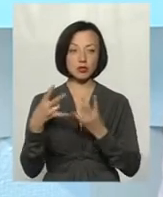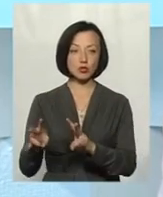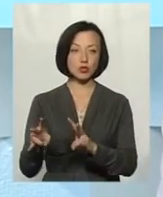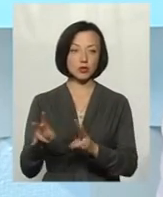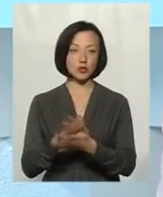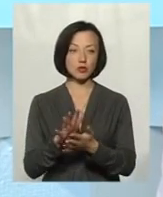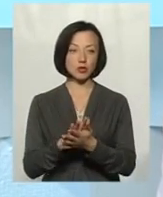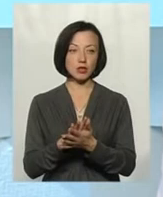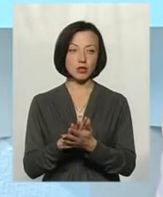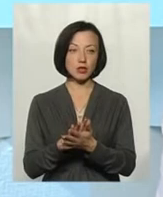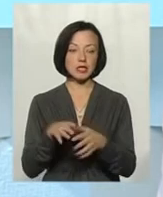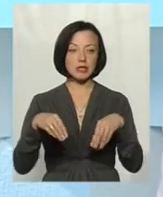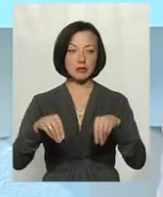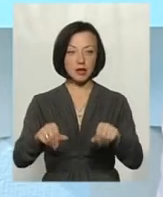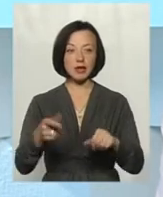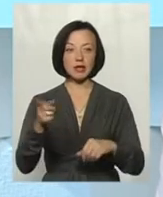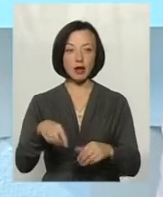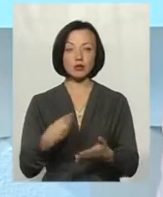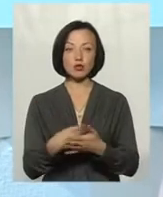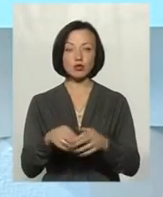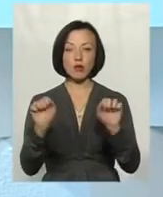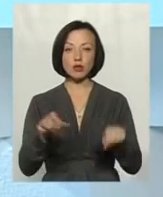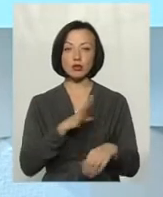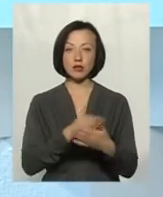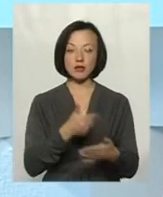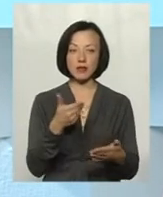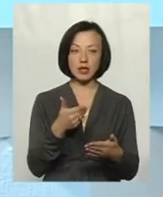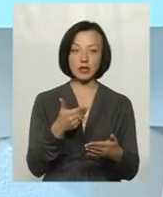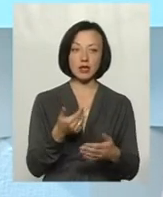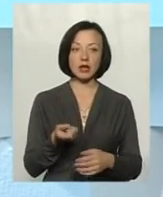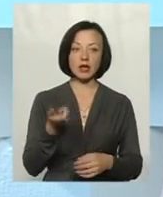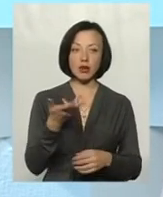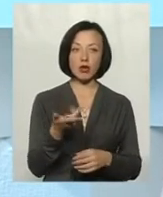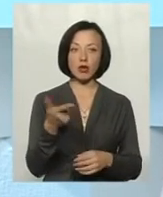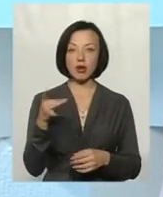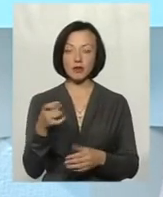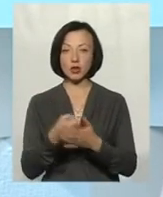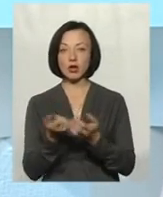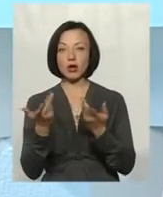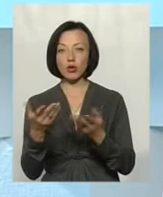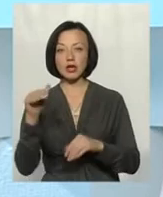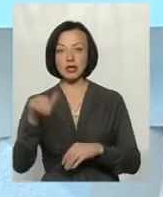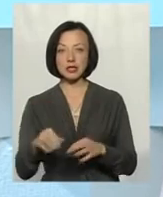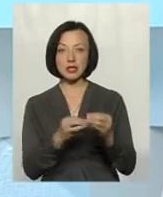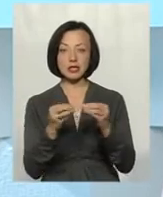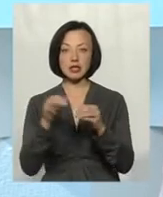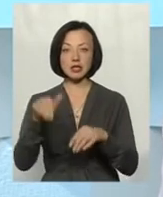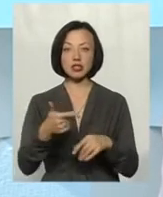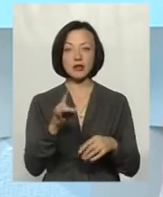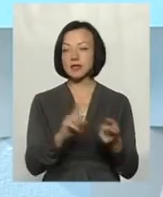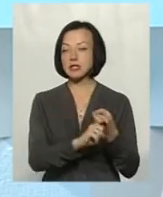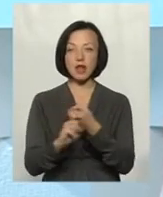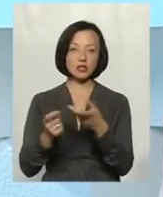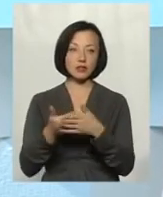наслідок забруднення землі, і там же сума може сягати від кількох гривень і до кількох тисяч, або десятки тисяч гривень. Це вже буде